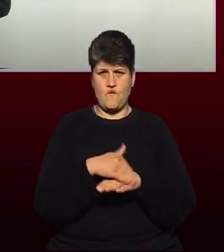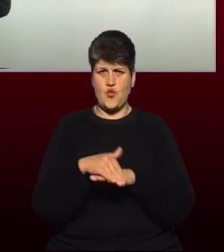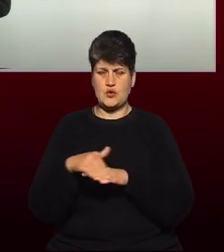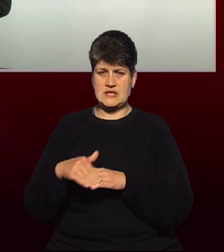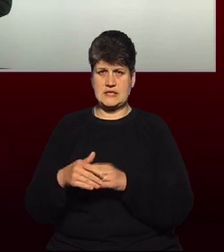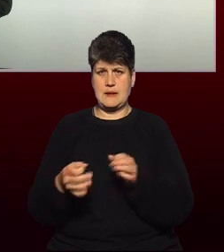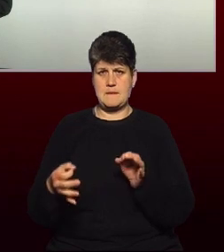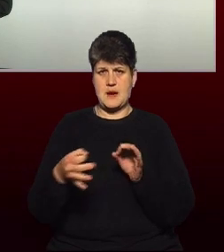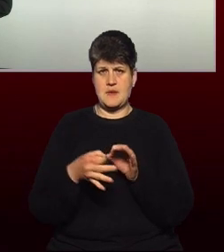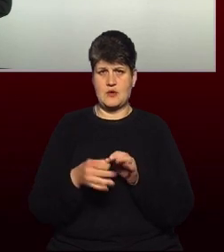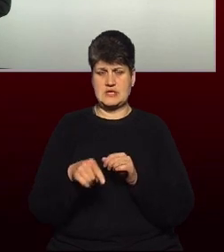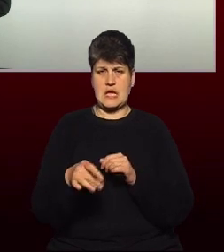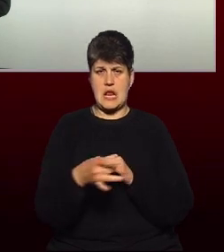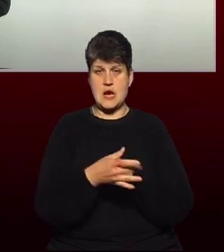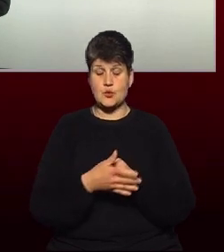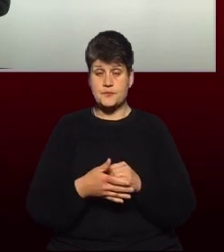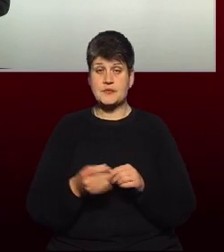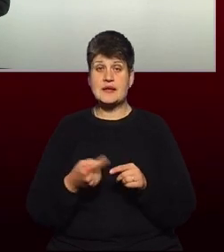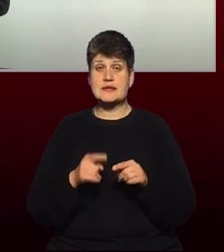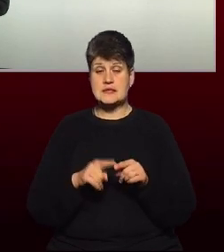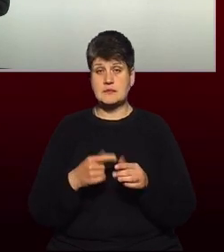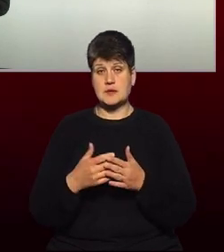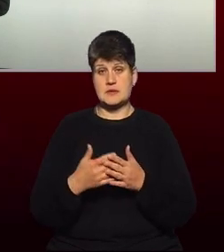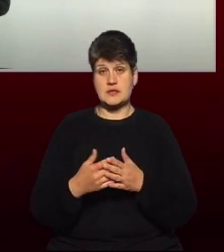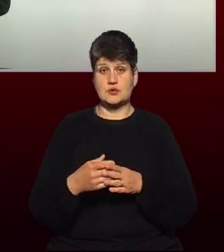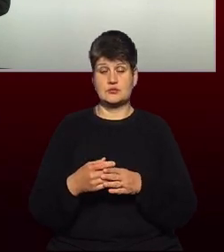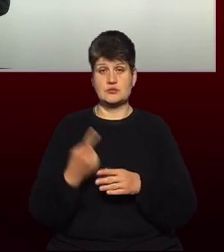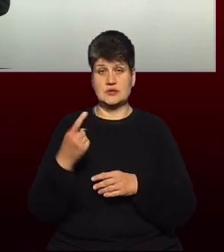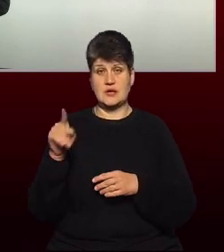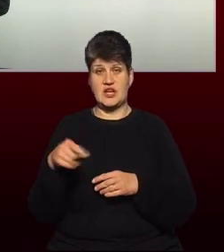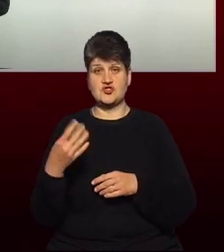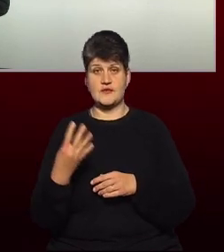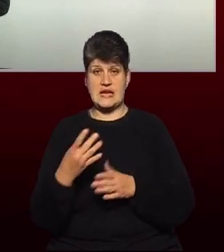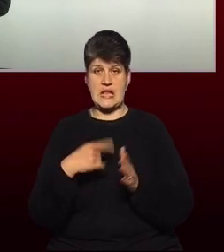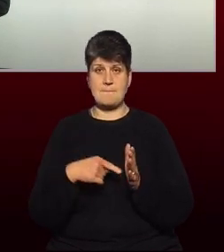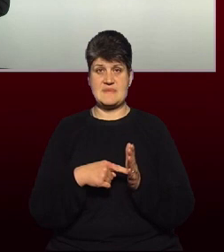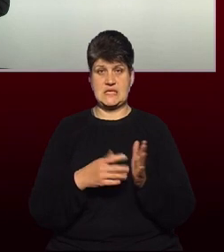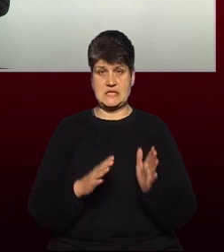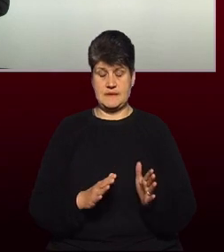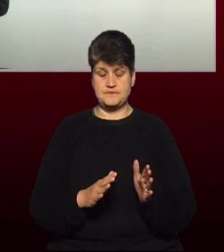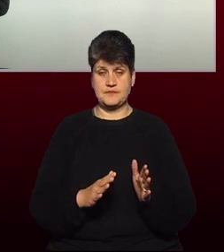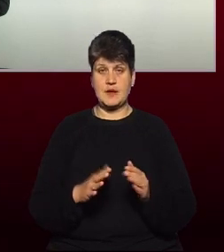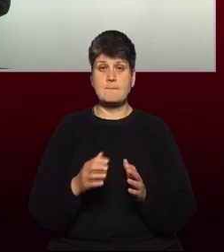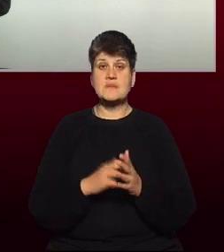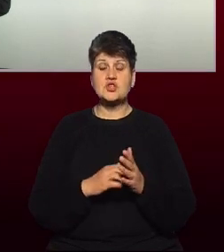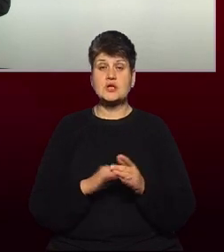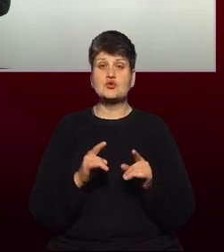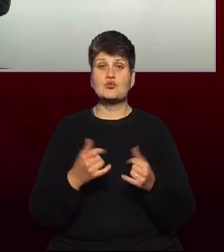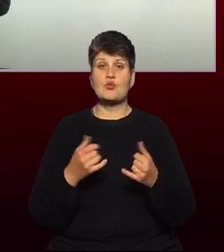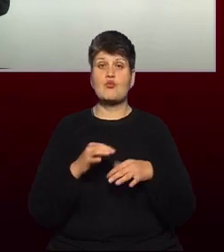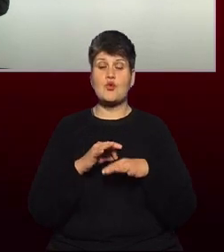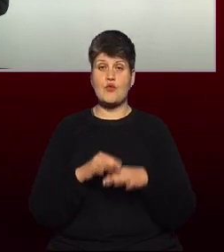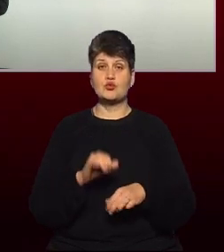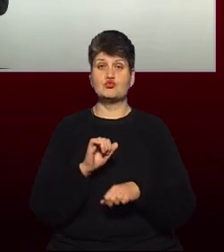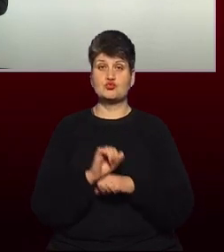цих мікрорайонів. Відпідно, це приблизно четвертина міста. Причина, чому ми проводимо зупинку насосних